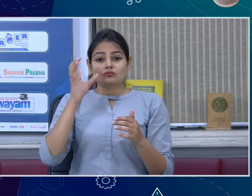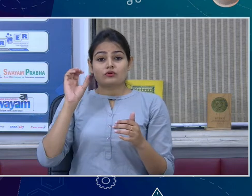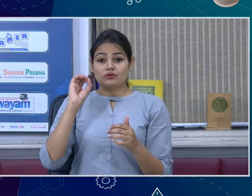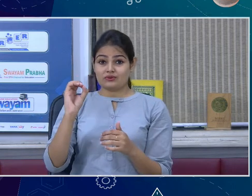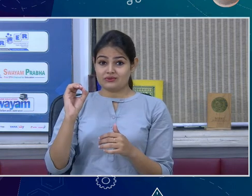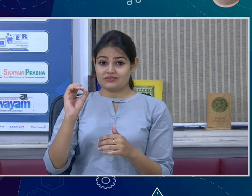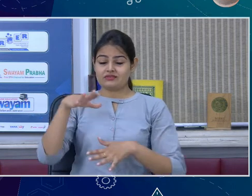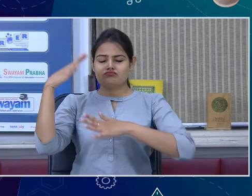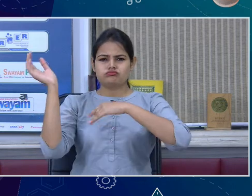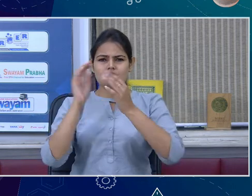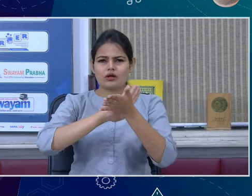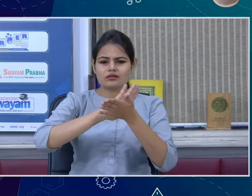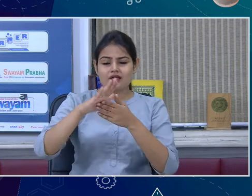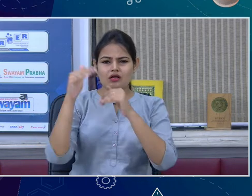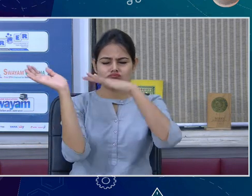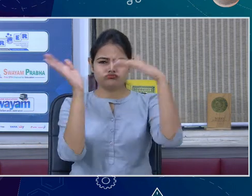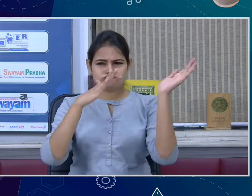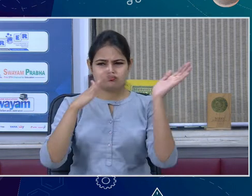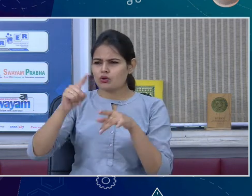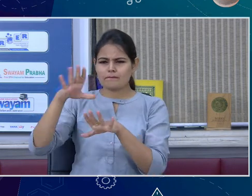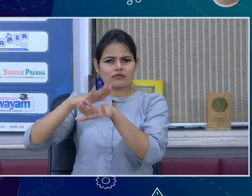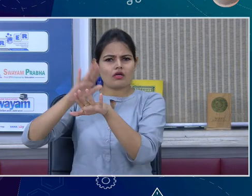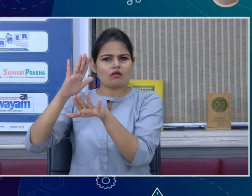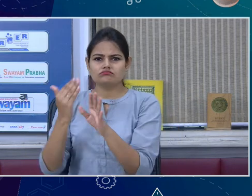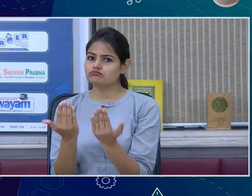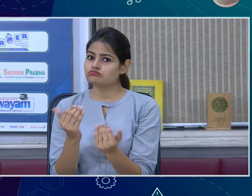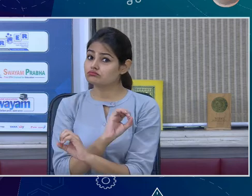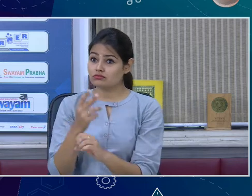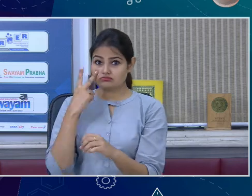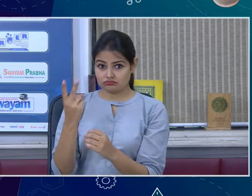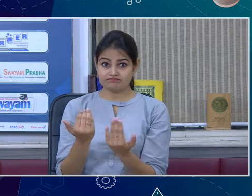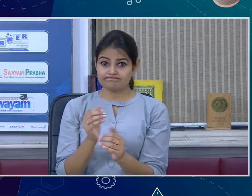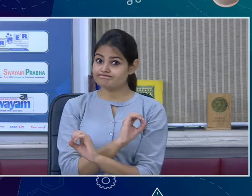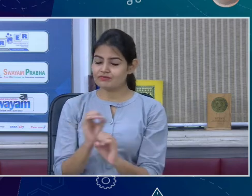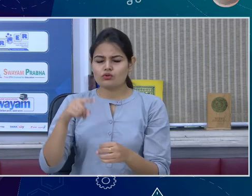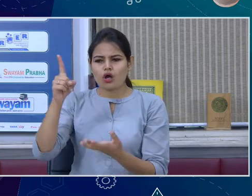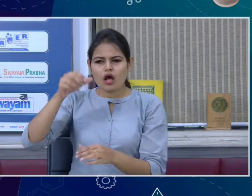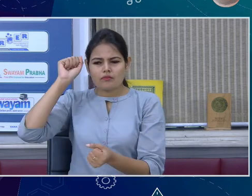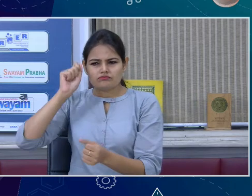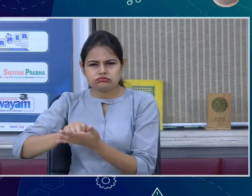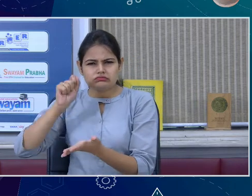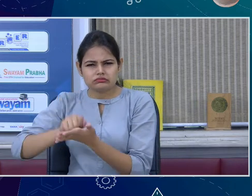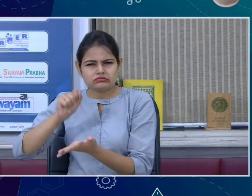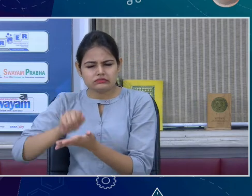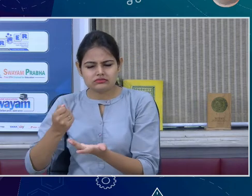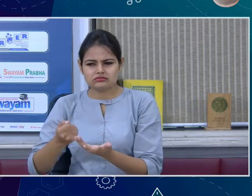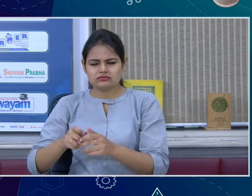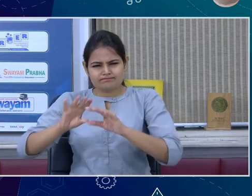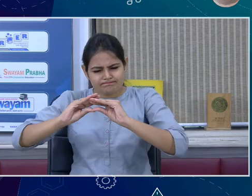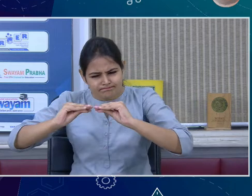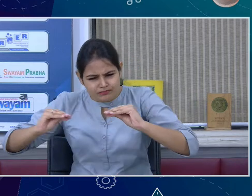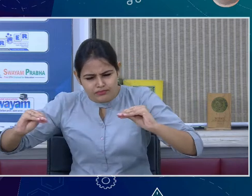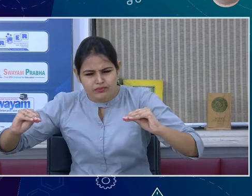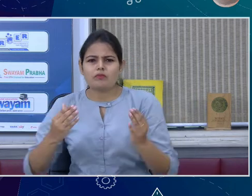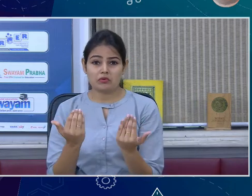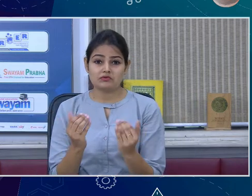touch it, we can't touch it, it, so we can make it so we beat it, be used in a gaseous state and then, you